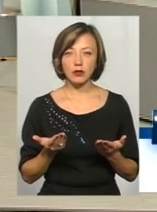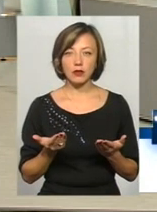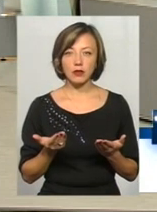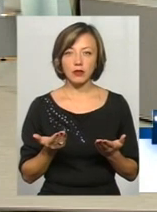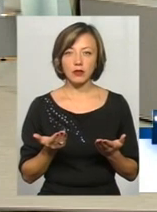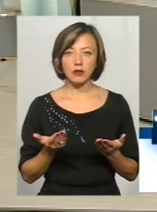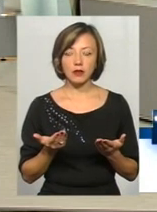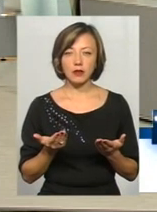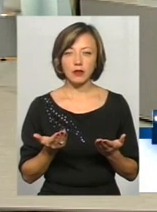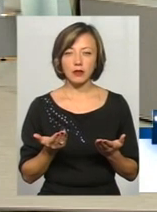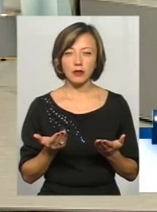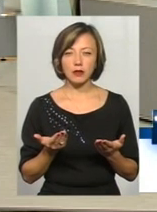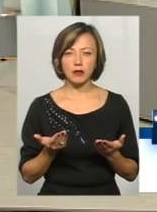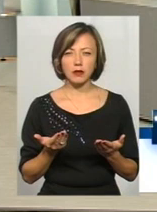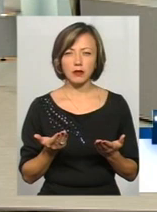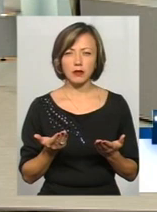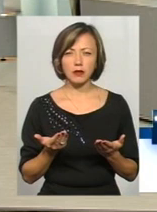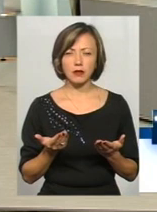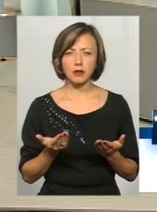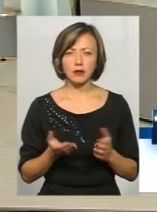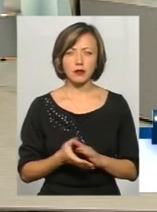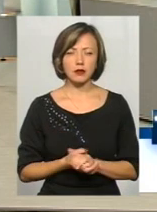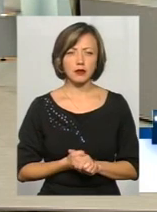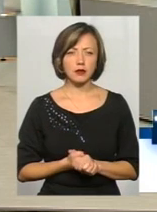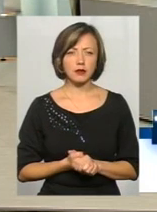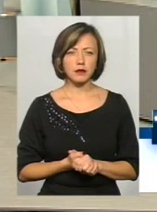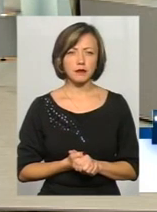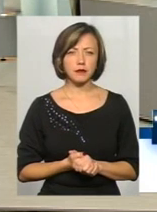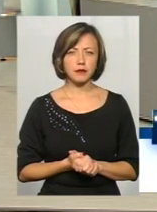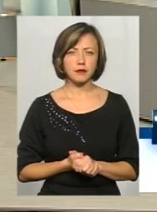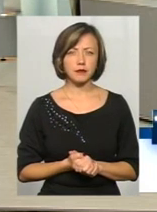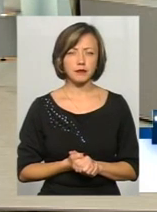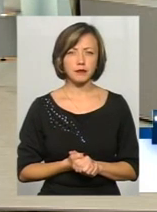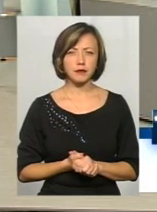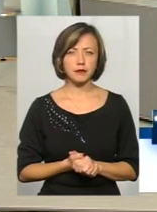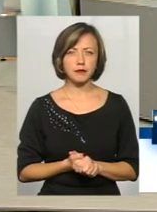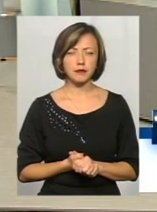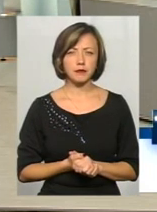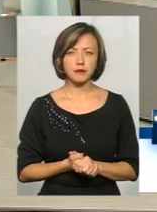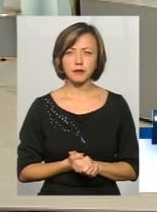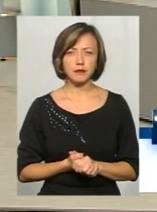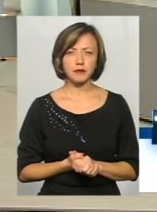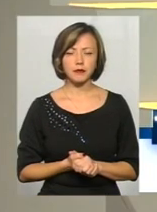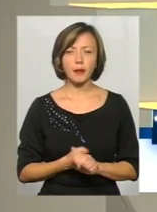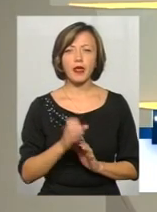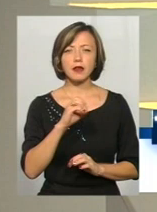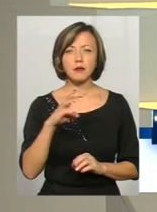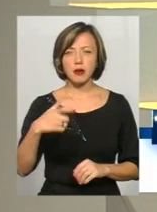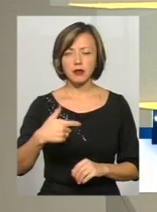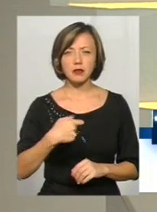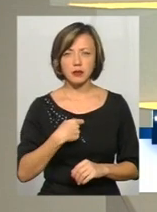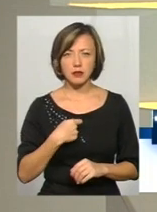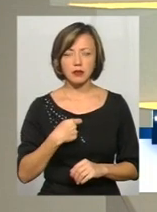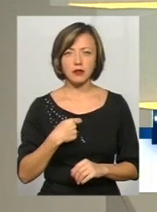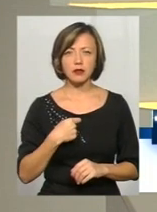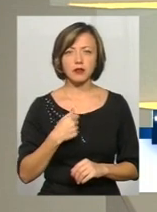саме все вроді а скритину. Такі номерки з фула, пересувайте сім'я, я скушив, я там